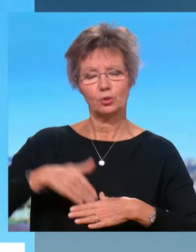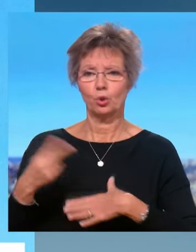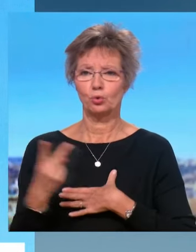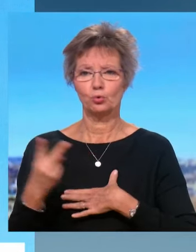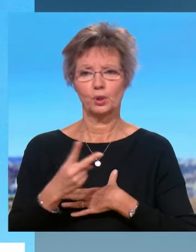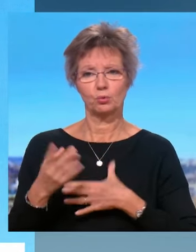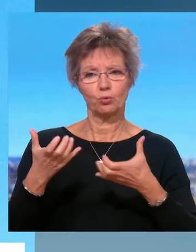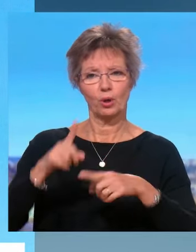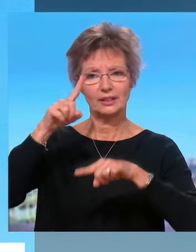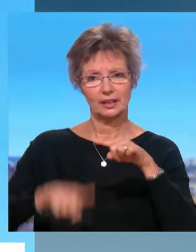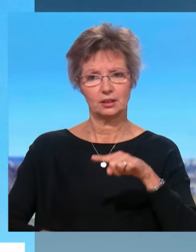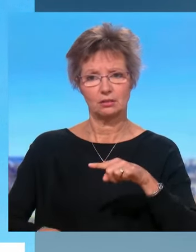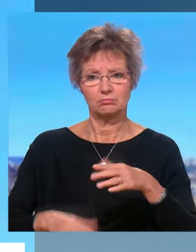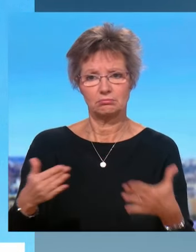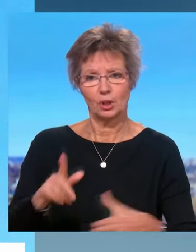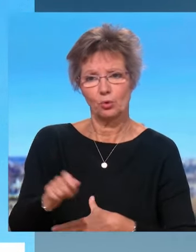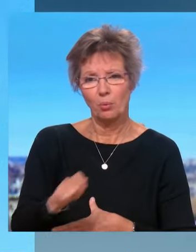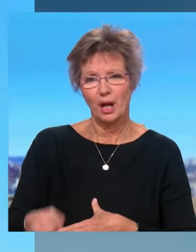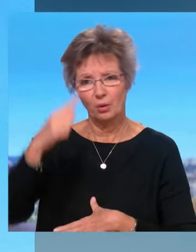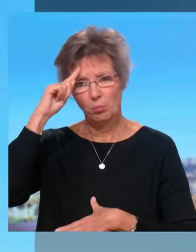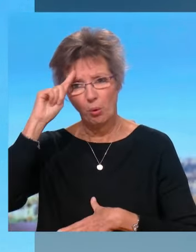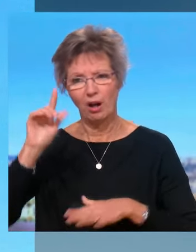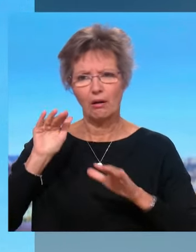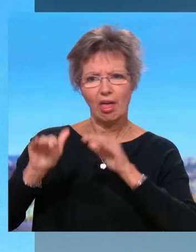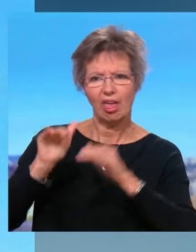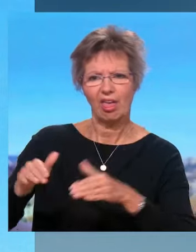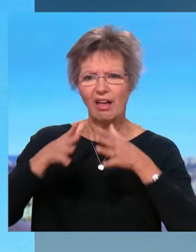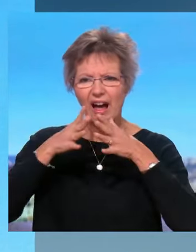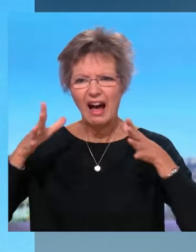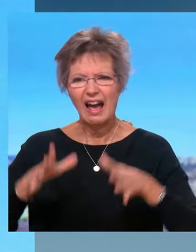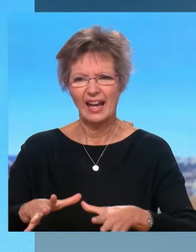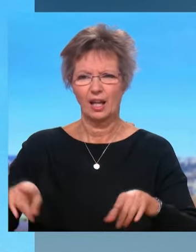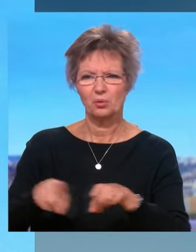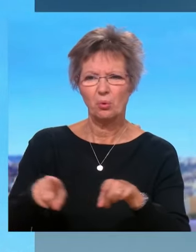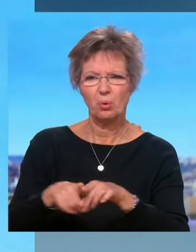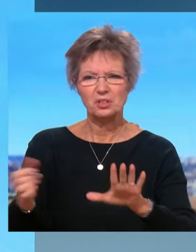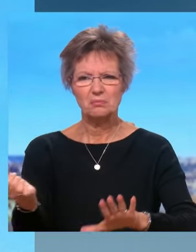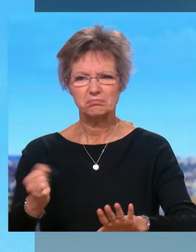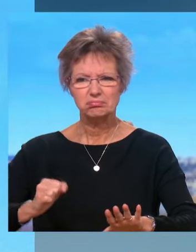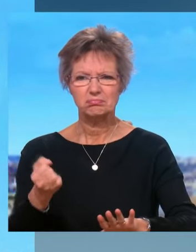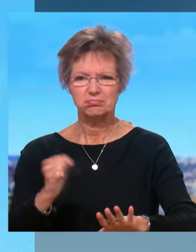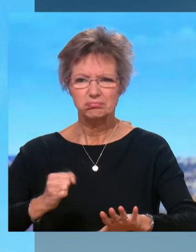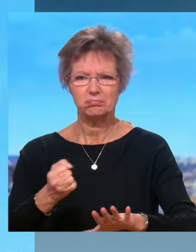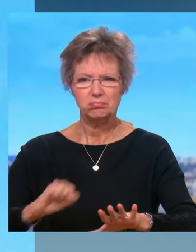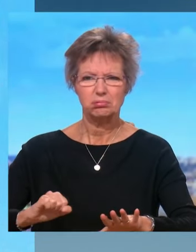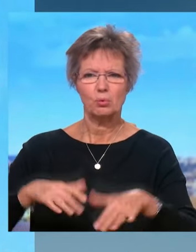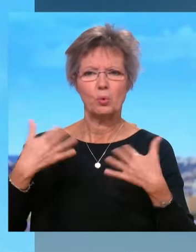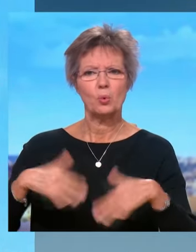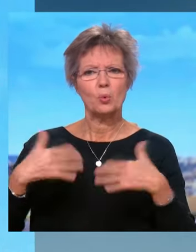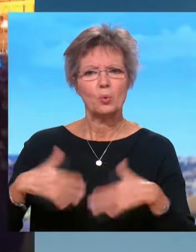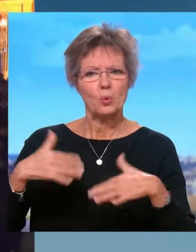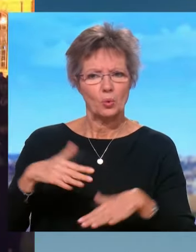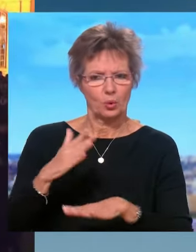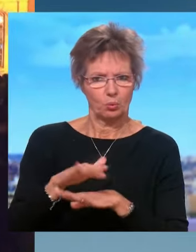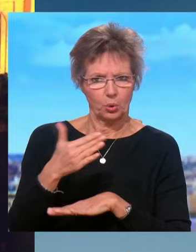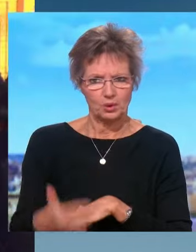avaient voulu interdire cette manifestation. On a des appels à la haine, on a aujourd'hui toute une série d'infractions dans les discours qui ont été portés à l'occasion de cette manifestation.